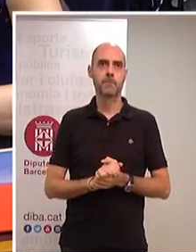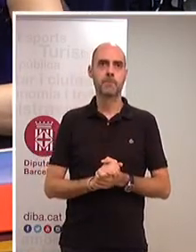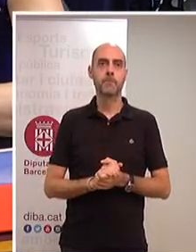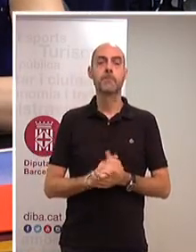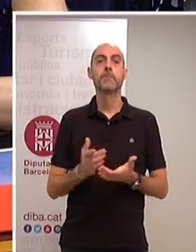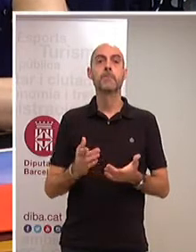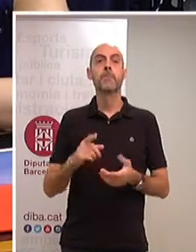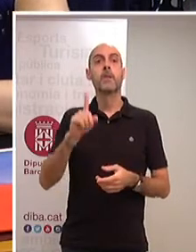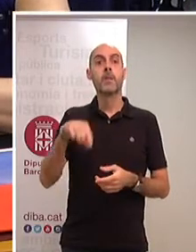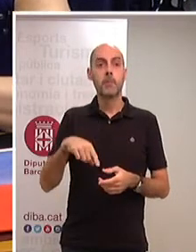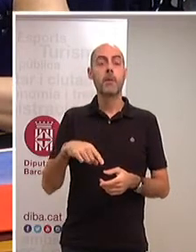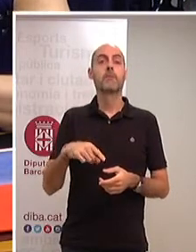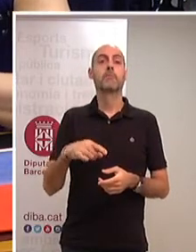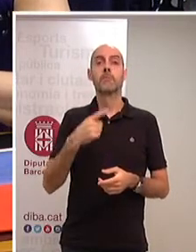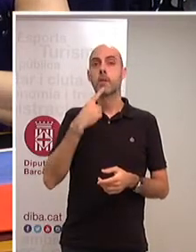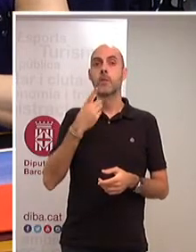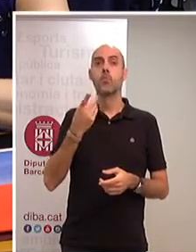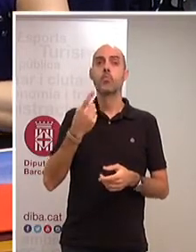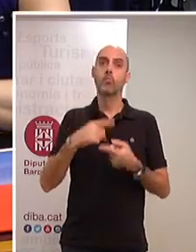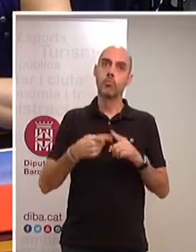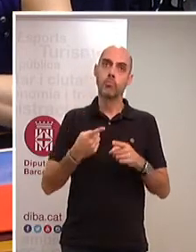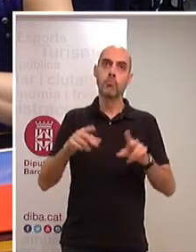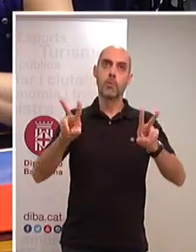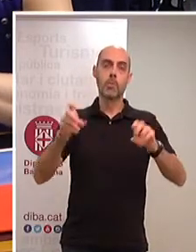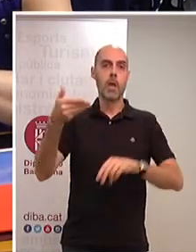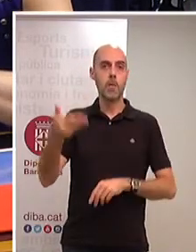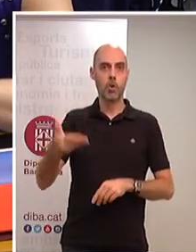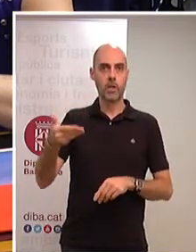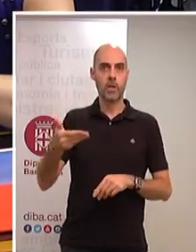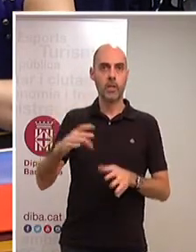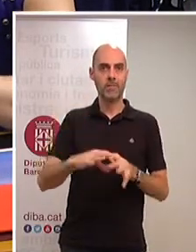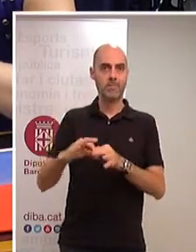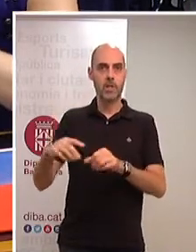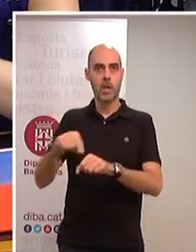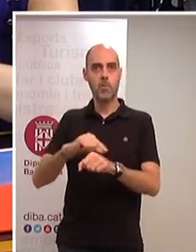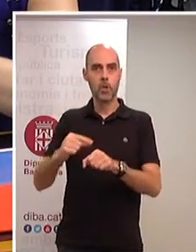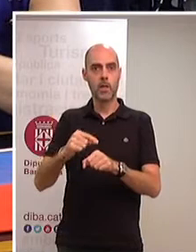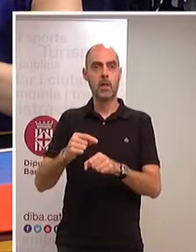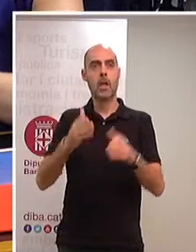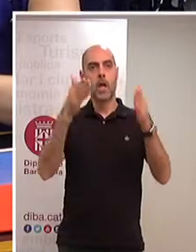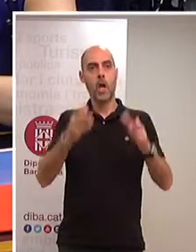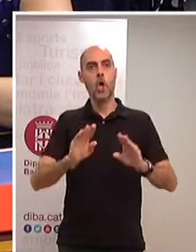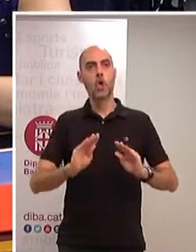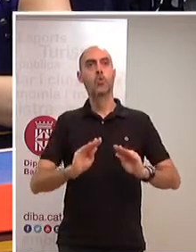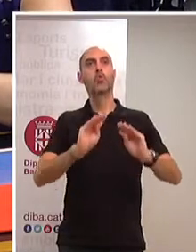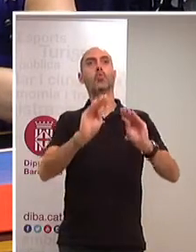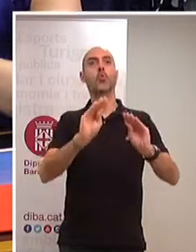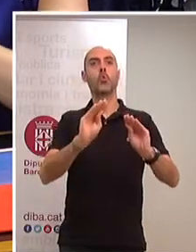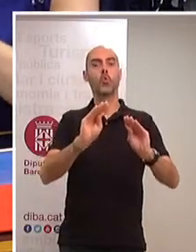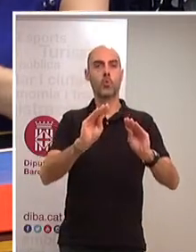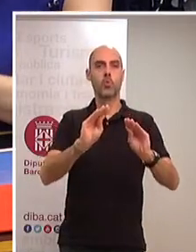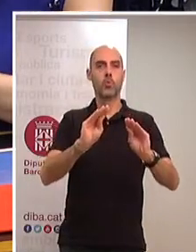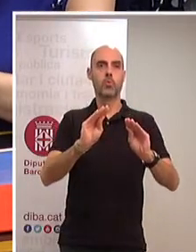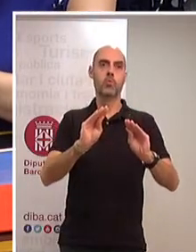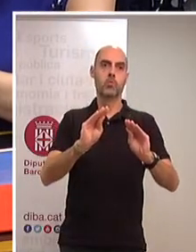I volem posar en valor quelcom molt important també en la política, que és la seva gran qualitat, en aquest